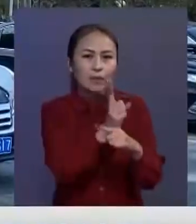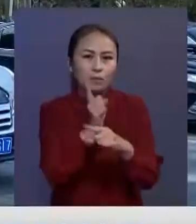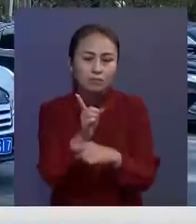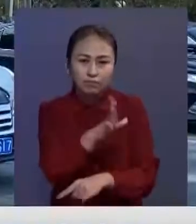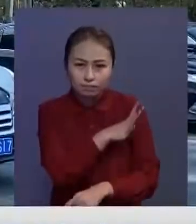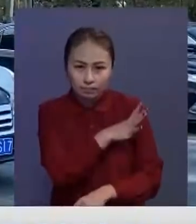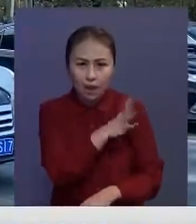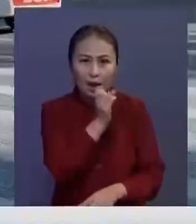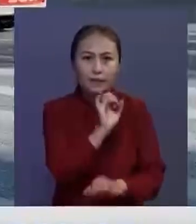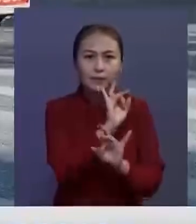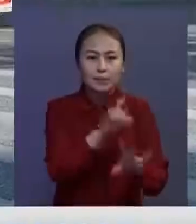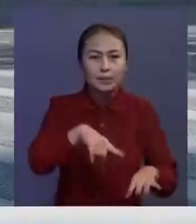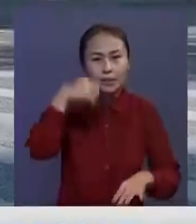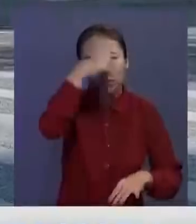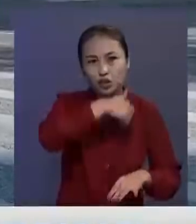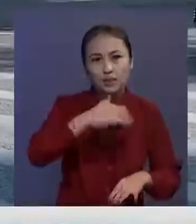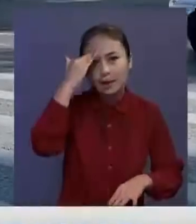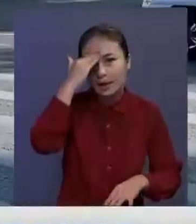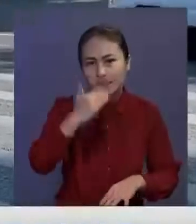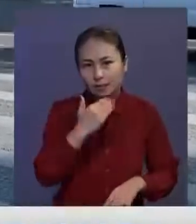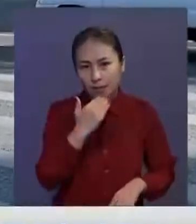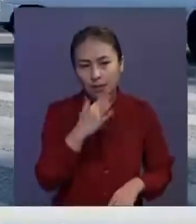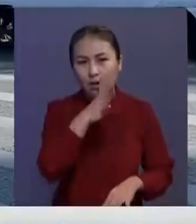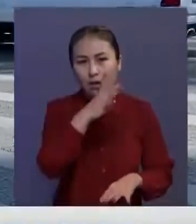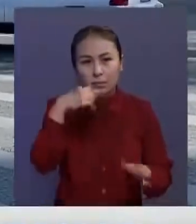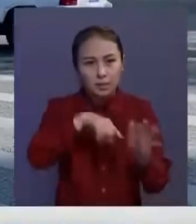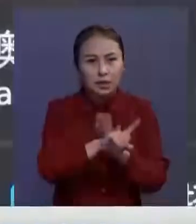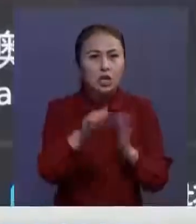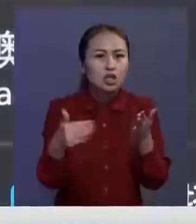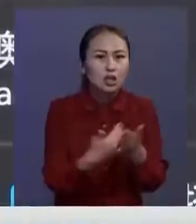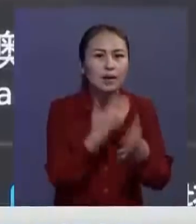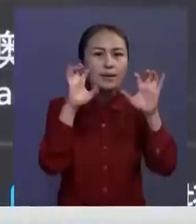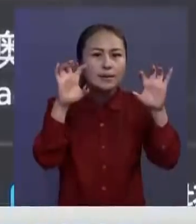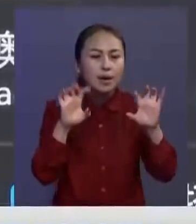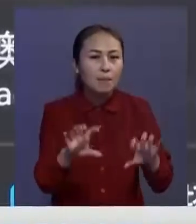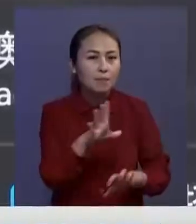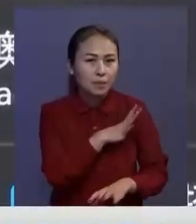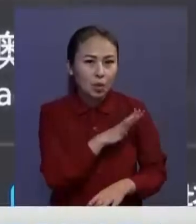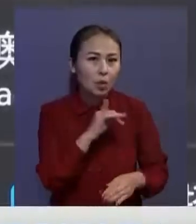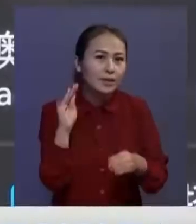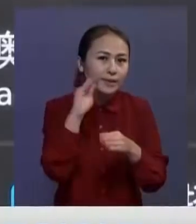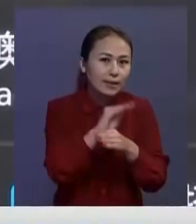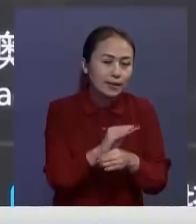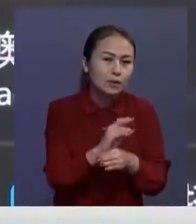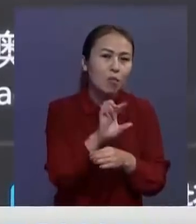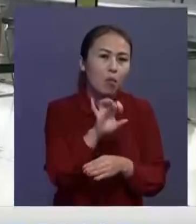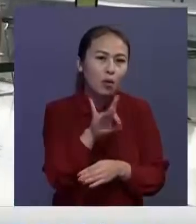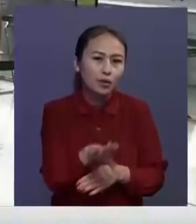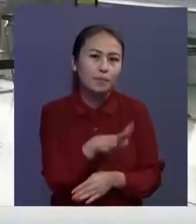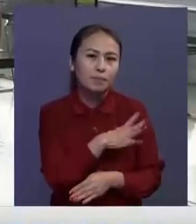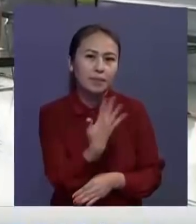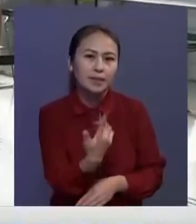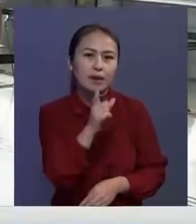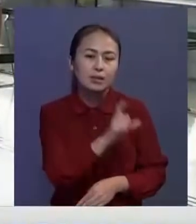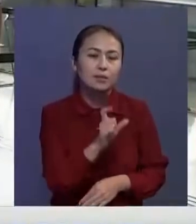рейстердің ұшуына тыйым салды. Айтегетек бұйыл жазда аспанасты елінде жаңы зан қабылданған болатын оған сәйгез борттардың бірінен